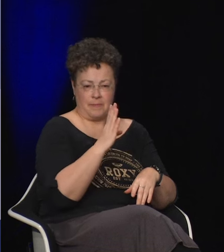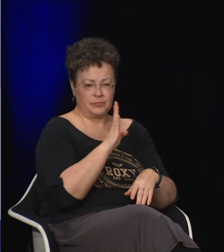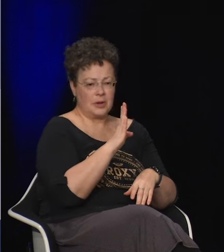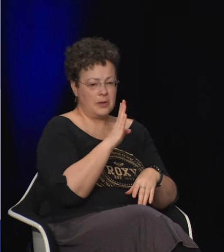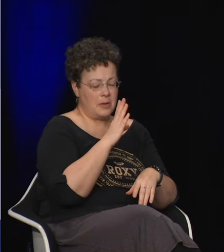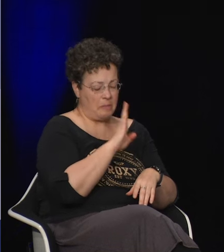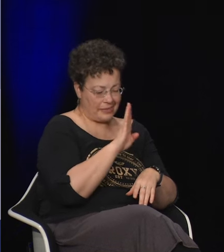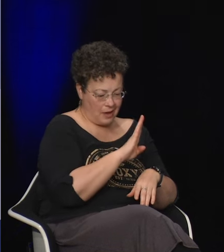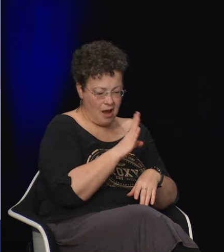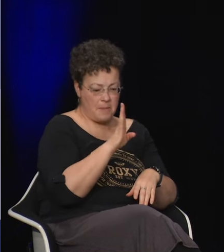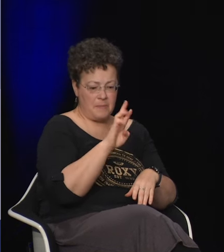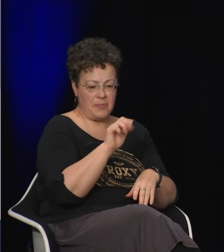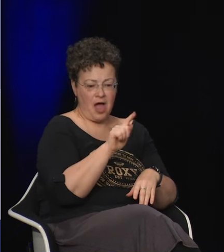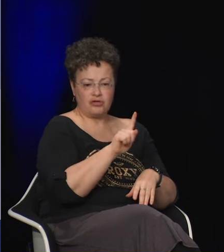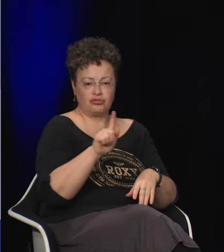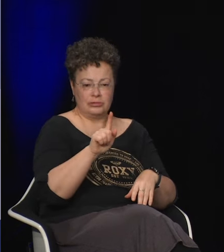mais